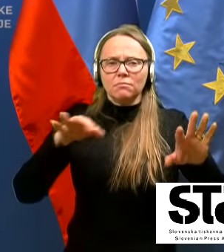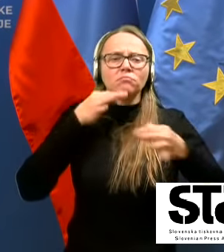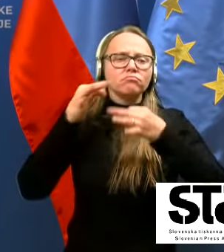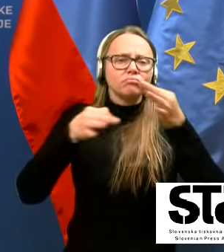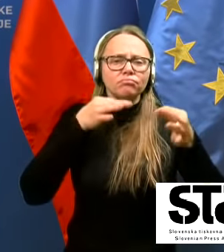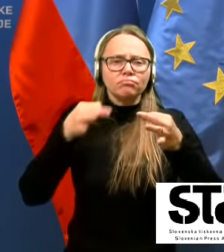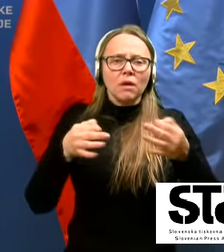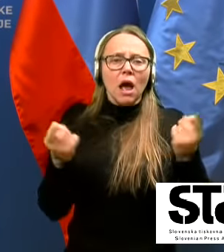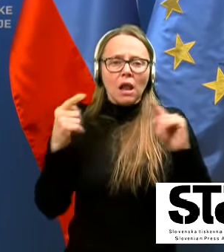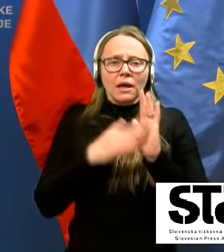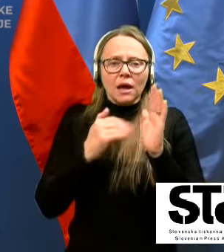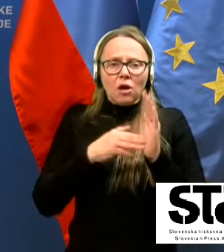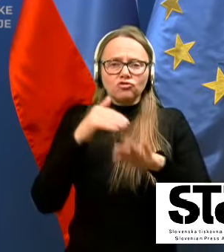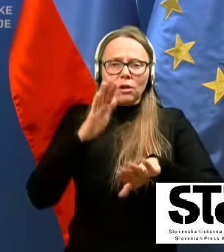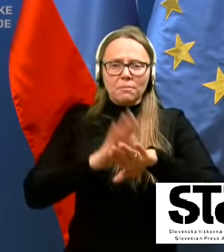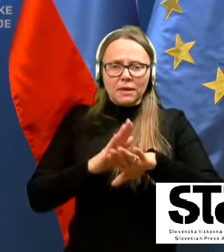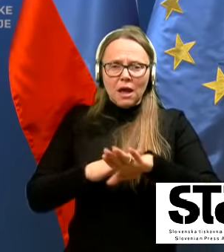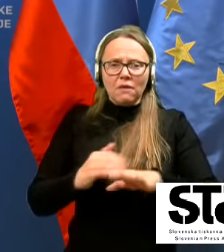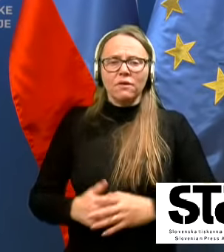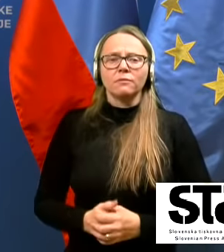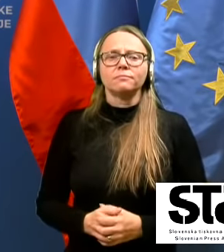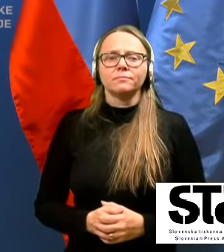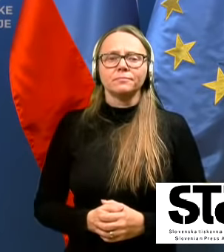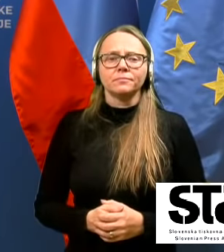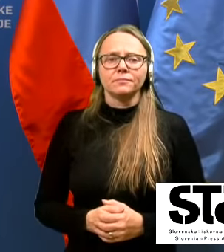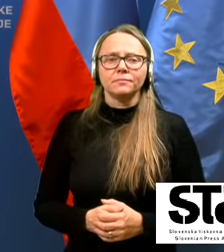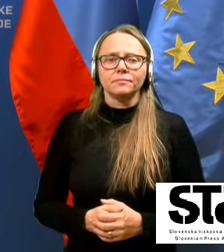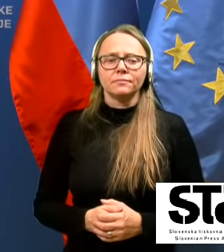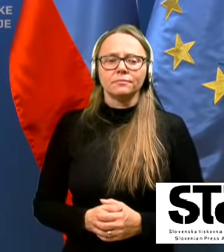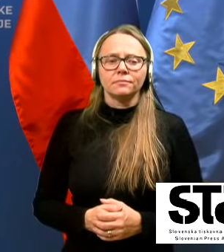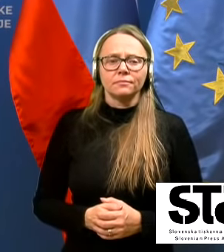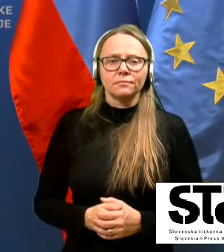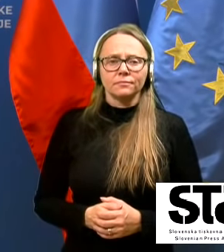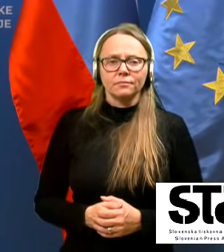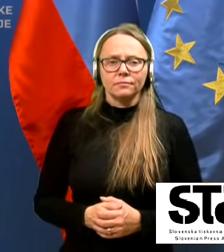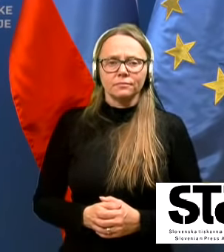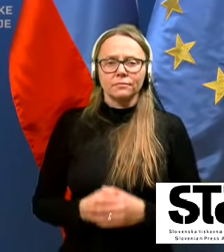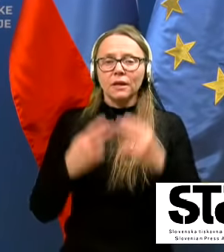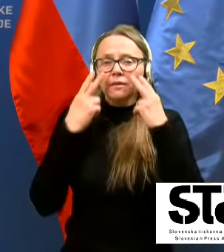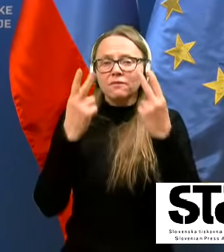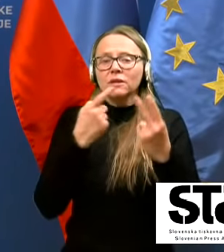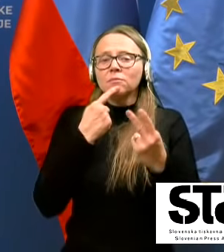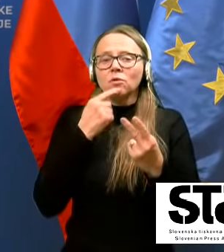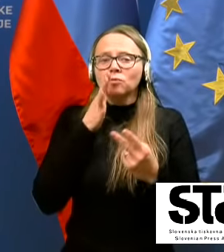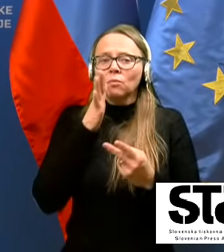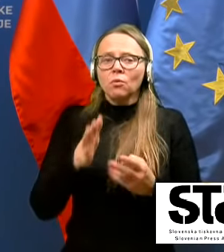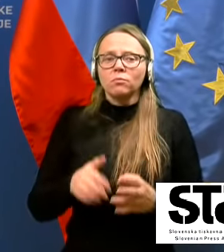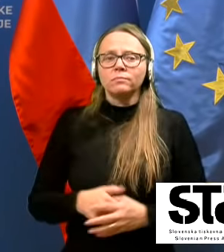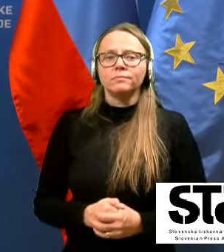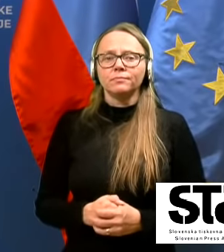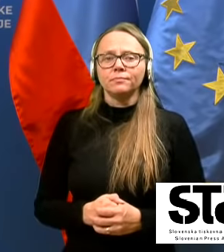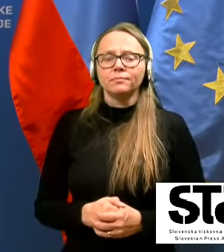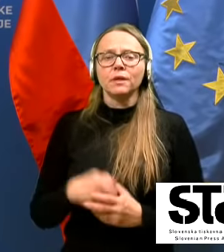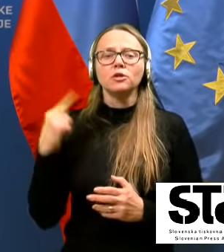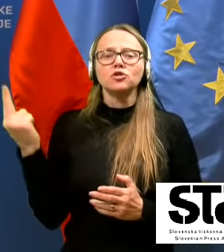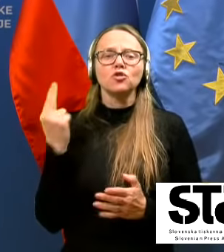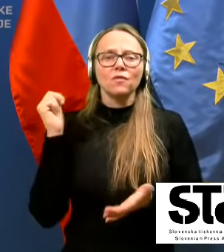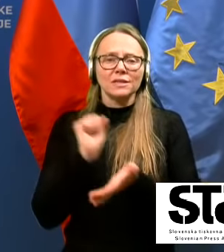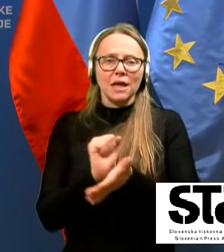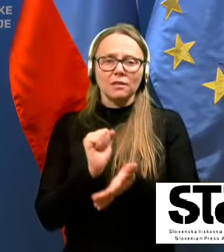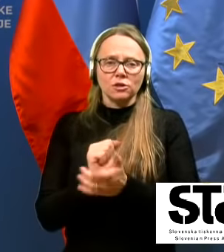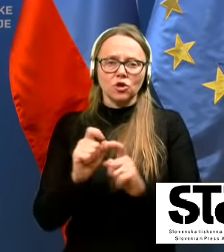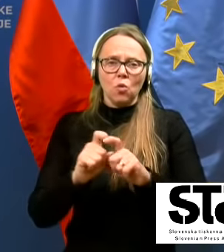kakva prijava? Je, pa da vidimo, da bo. Slovenska tiskovna